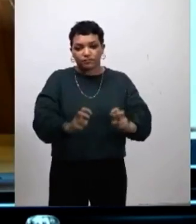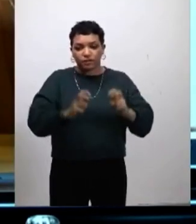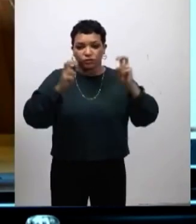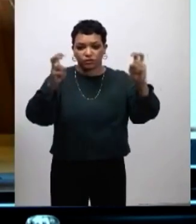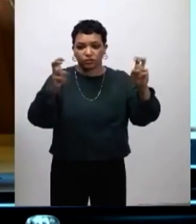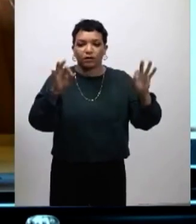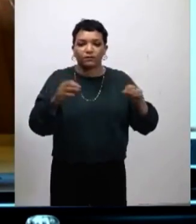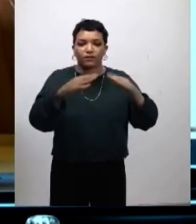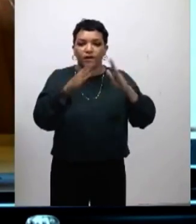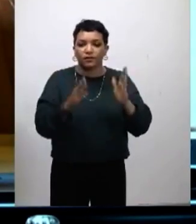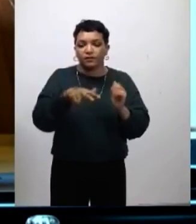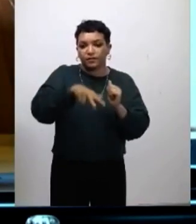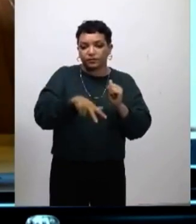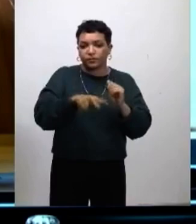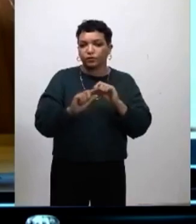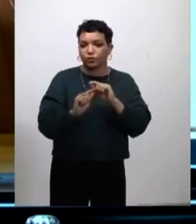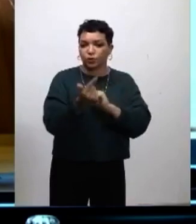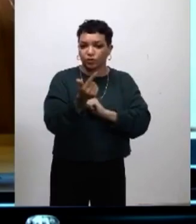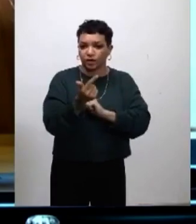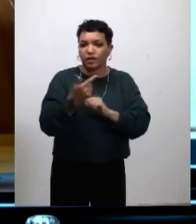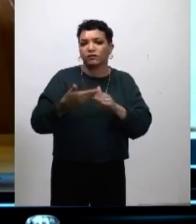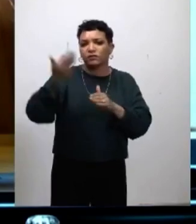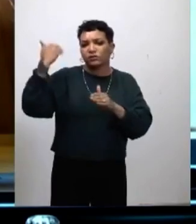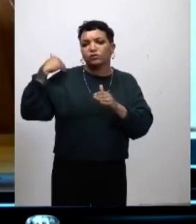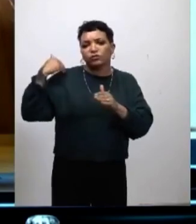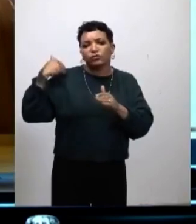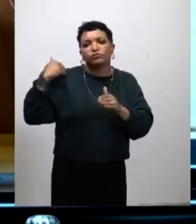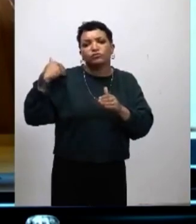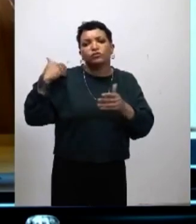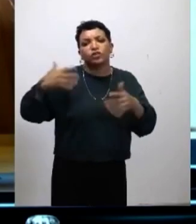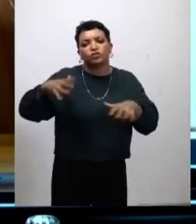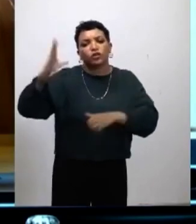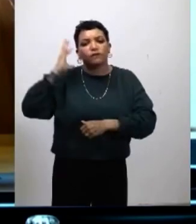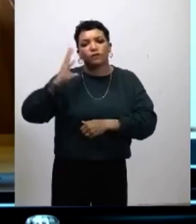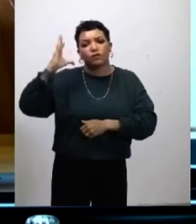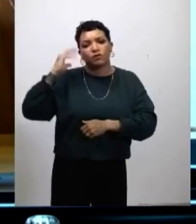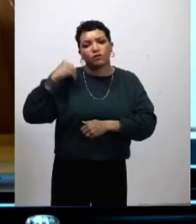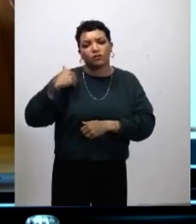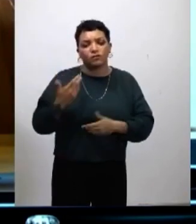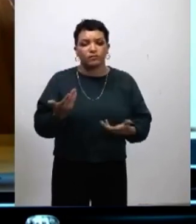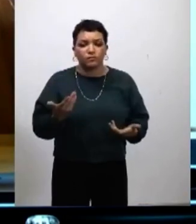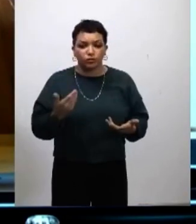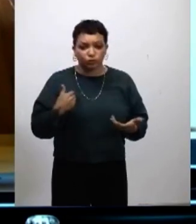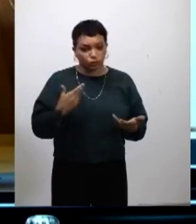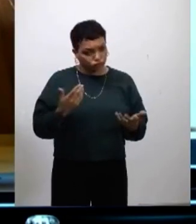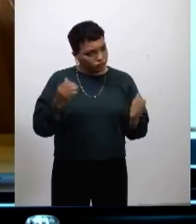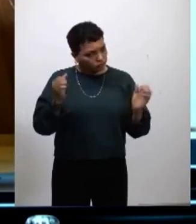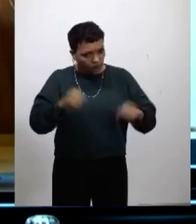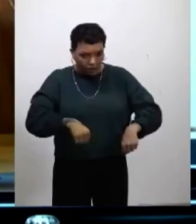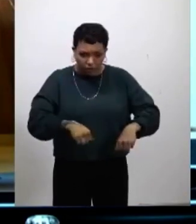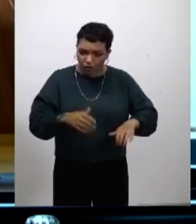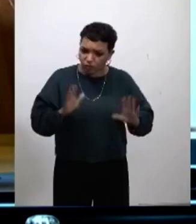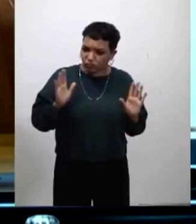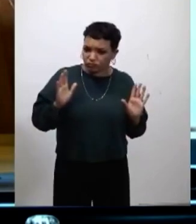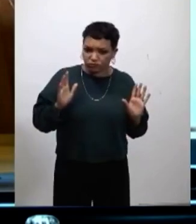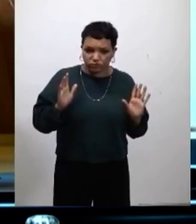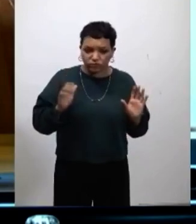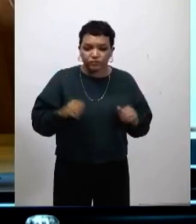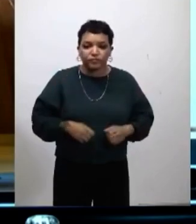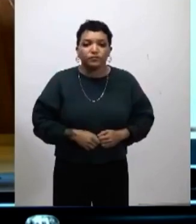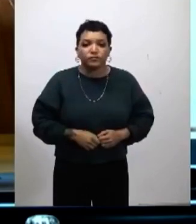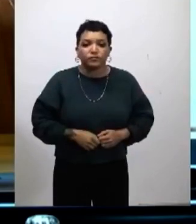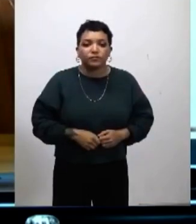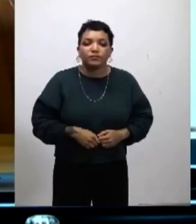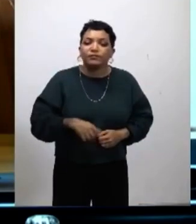'avons activé à la mandature précédente, c'est un dispositif que nous avions mis en oeuvre et donc nous n'avons pas d'opposition de principe. Simplement vous